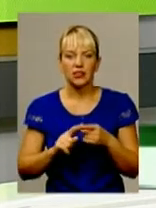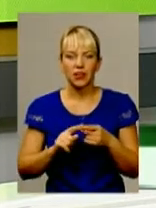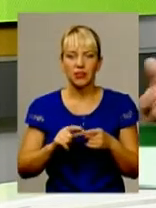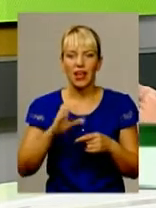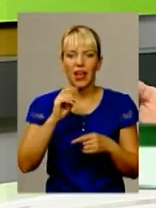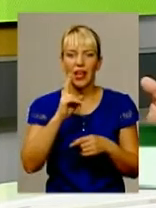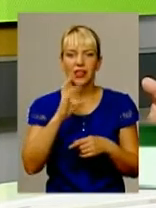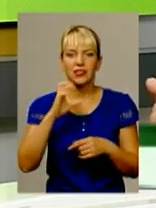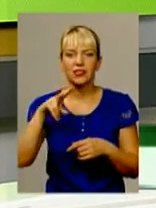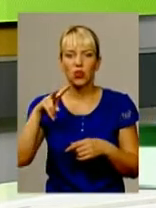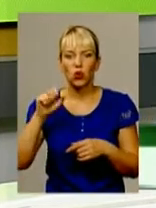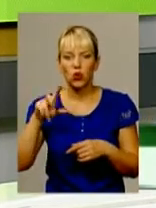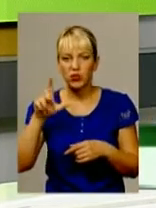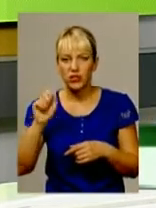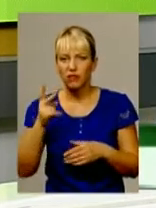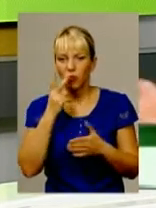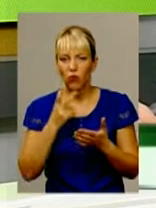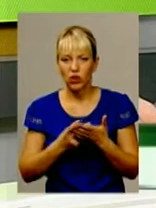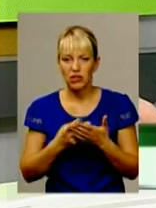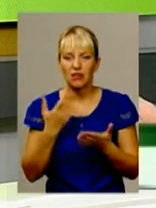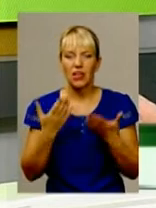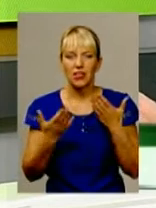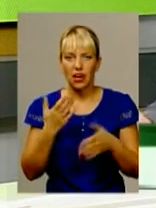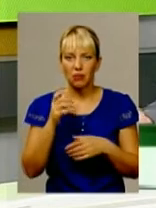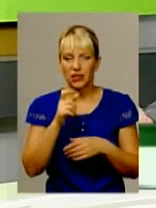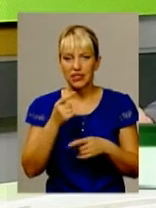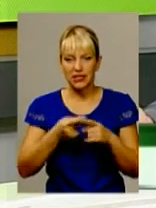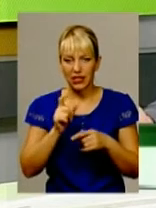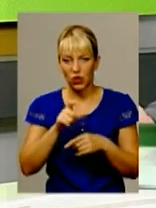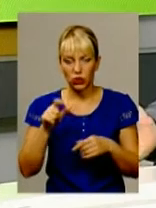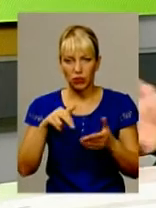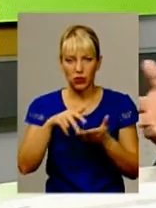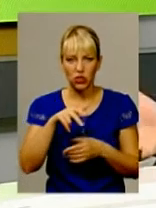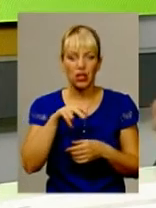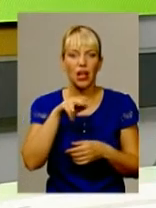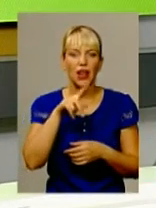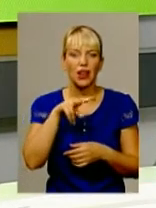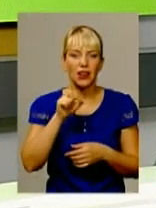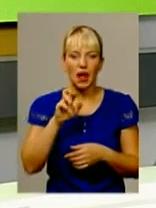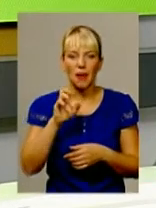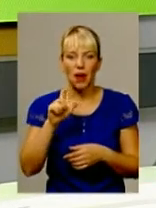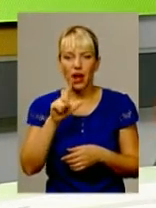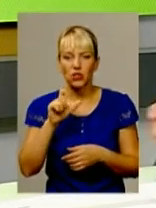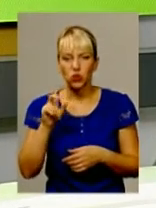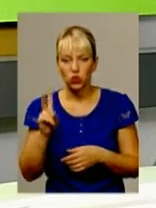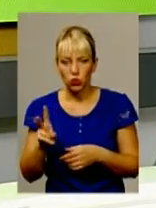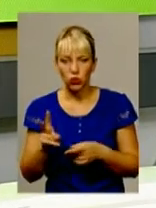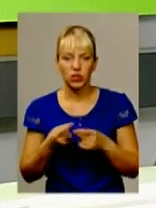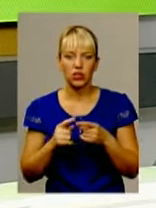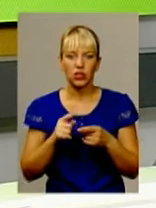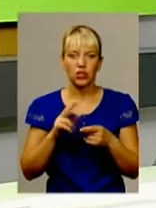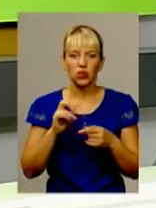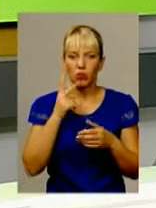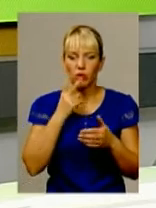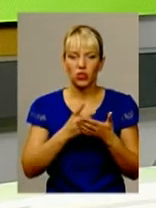Він перші показав ці речі. Якби ці люди пішли до Лабазюка, в його поруч, до речі, ми партію поруч теж показали, що від неї ми